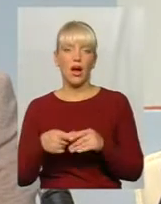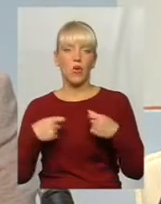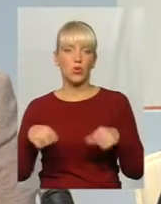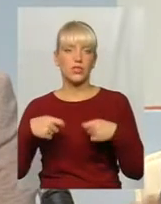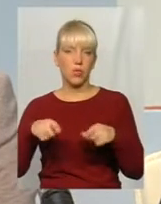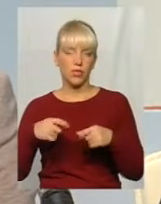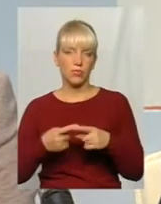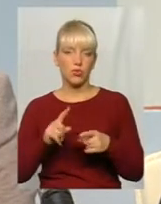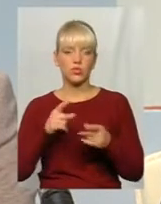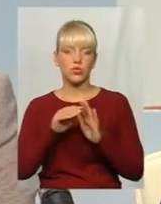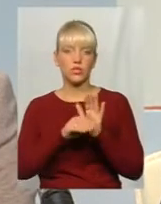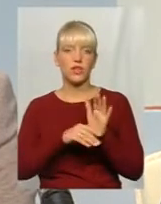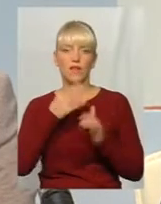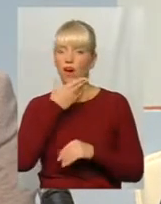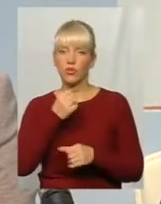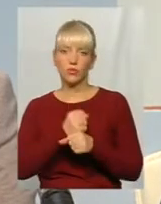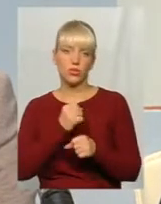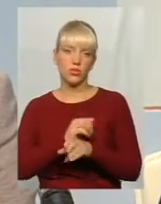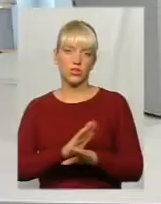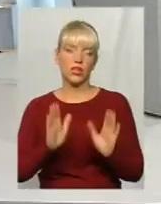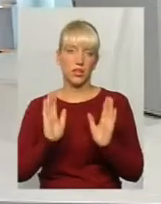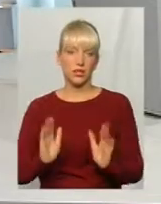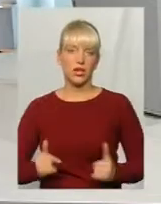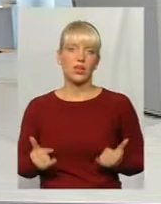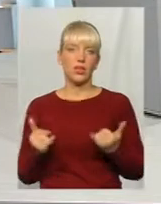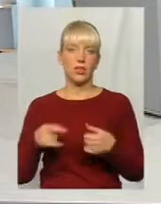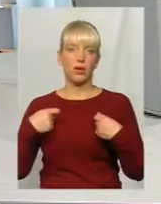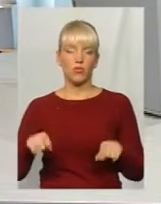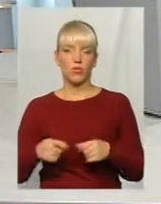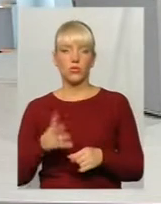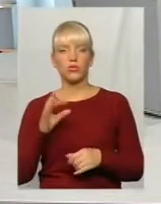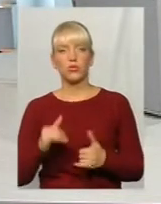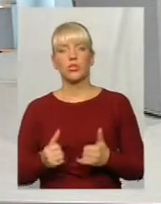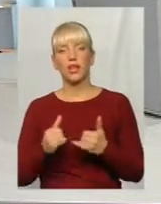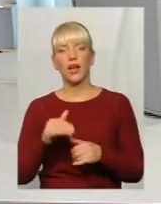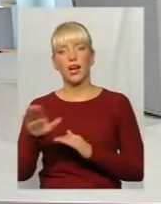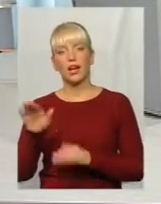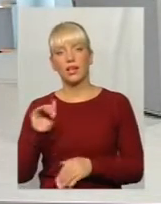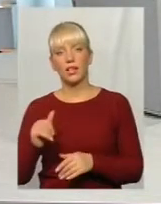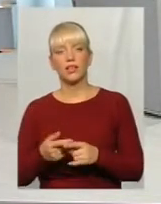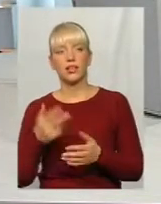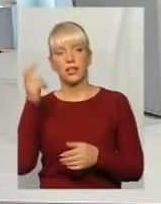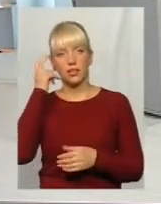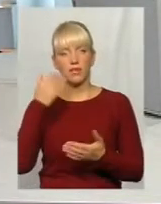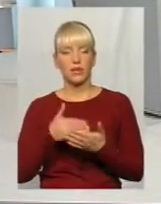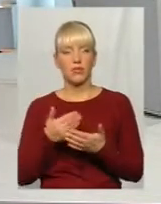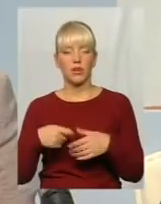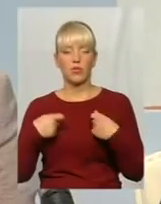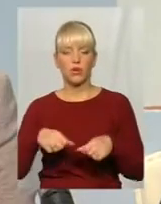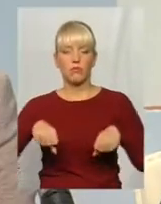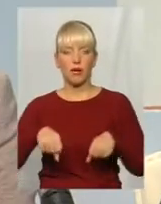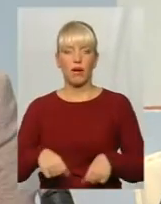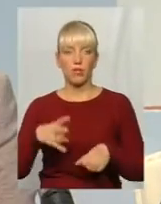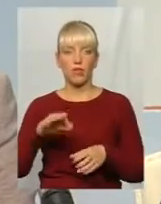Тому що система ж гарно працює не лише для продажу майна, а так, для оренди. Київ, наприклад, продає права на